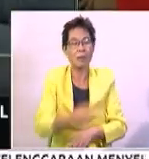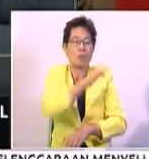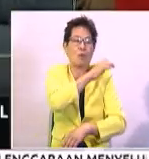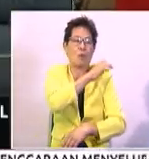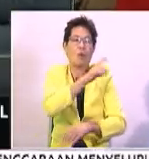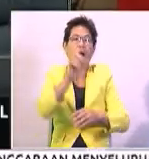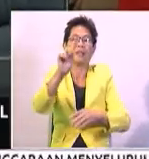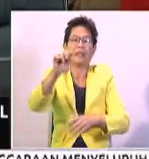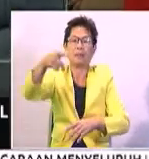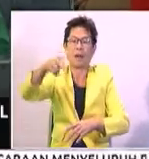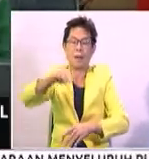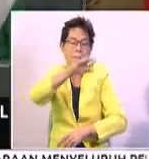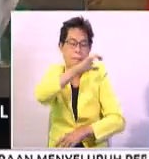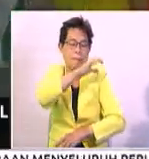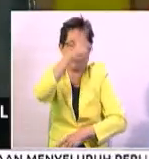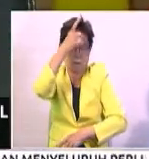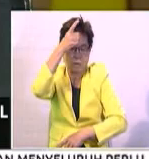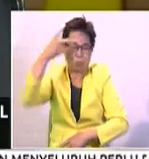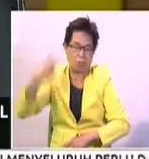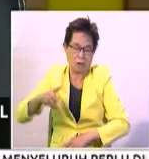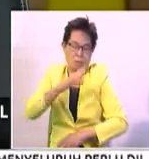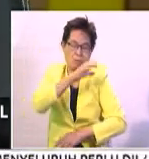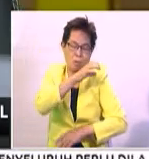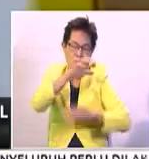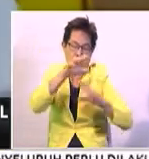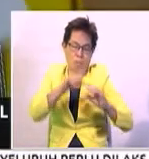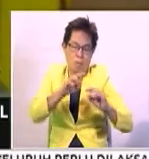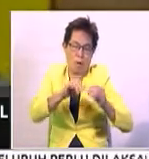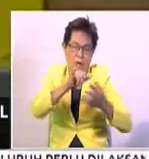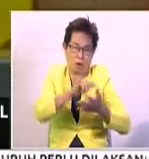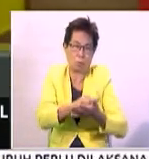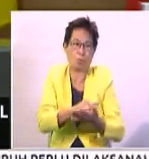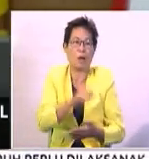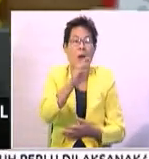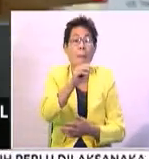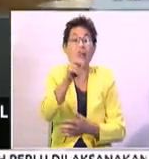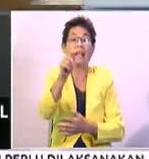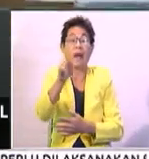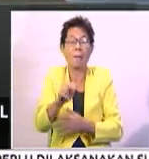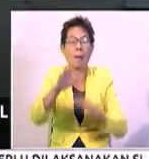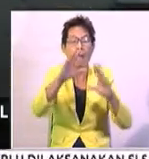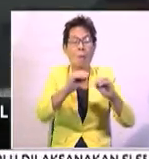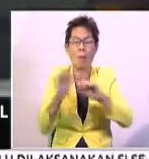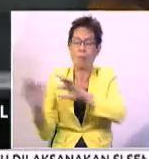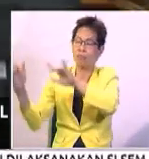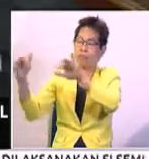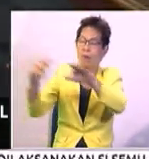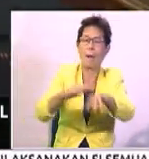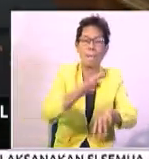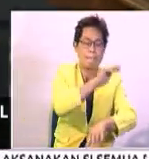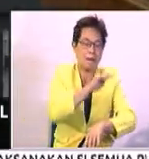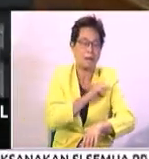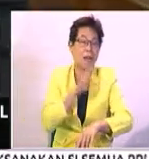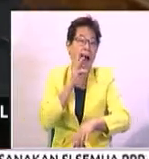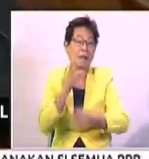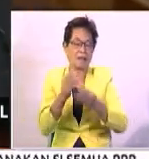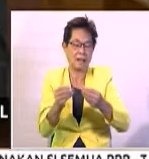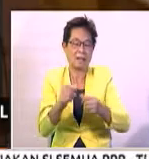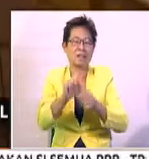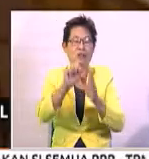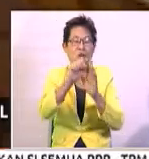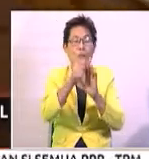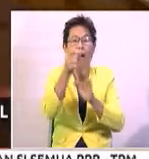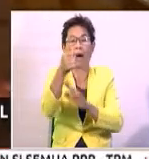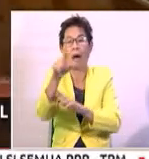Timbalan Perdana Menteri Datuk Seri Dr. Wan Azizah Wan Ismail. Mesyuarat dihadiri Menteri Air, Tanah dan Sumber Asli